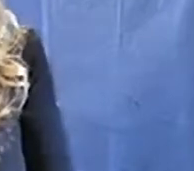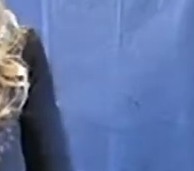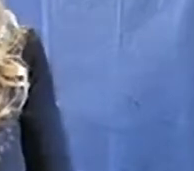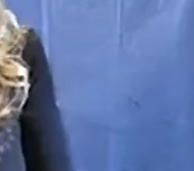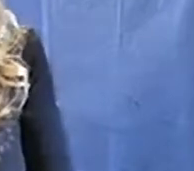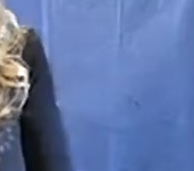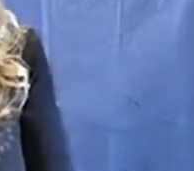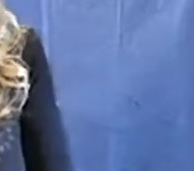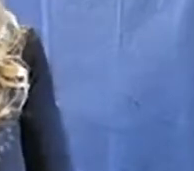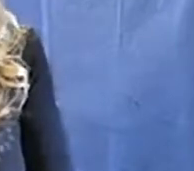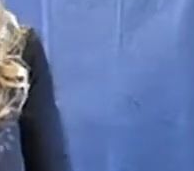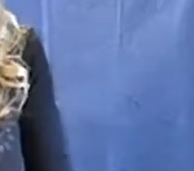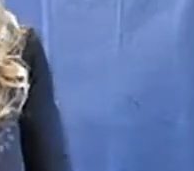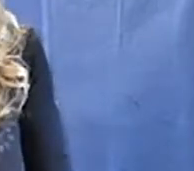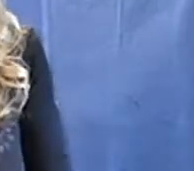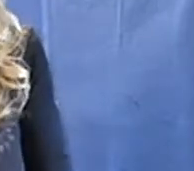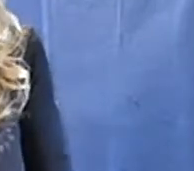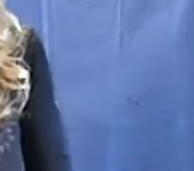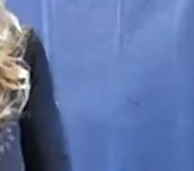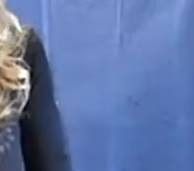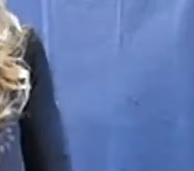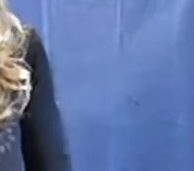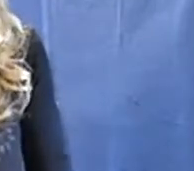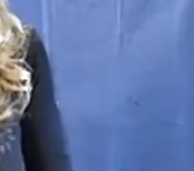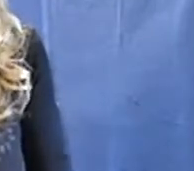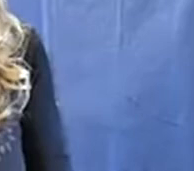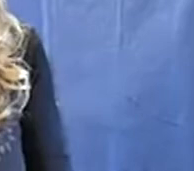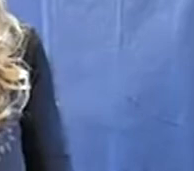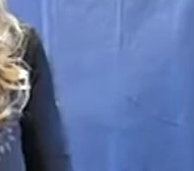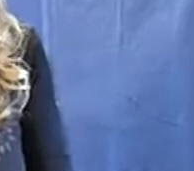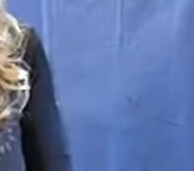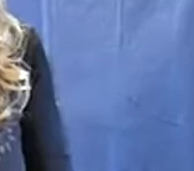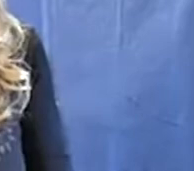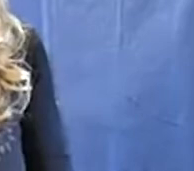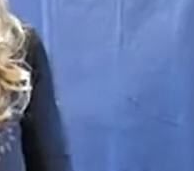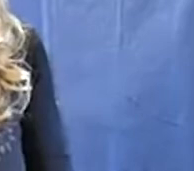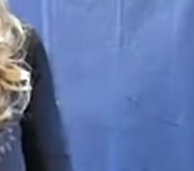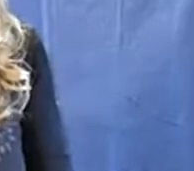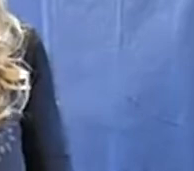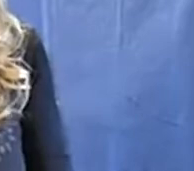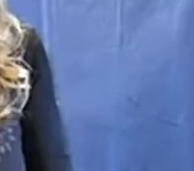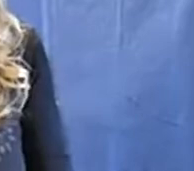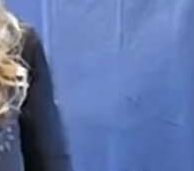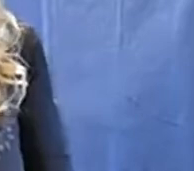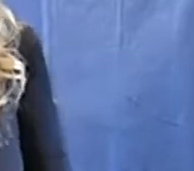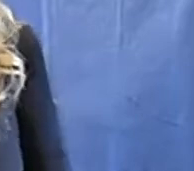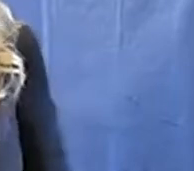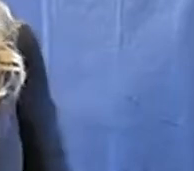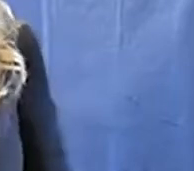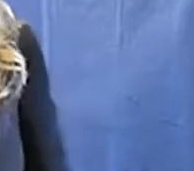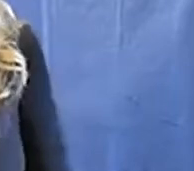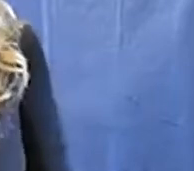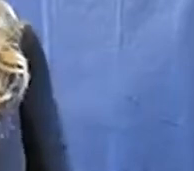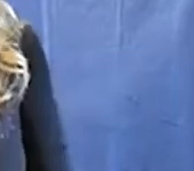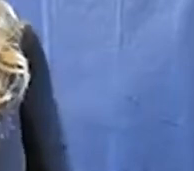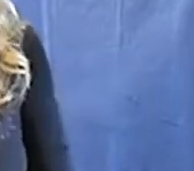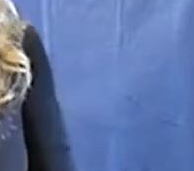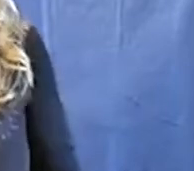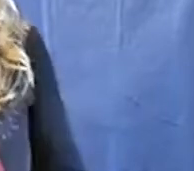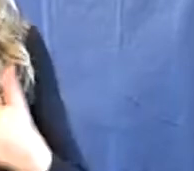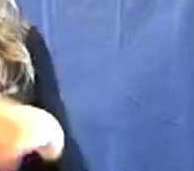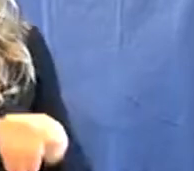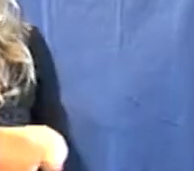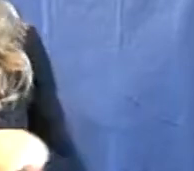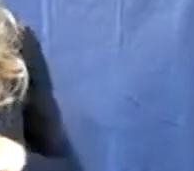Gli ultimi due termini, chiedevo se me li ripeteva, dell'ultimo minerale. Sì, ho parlato